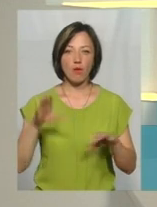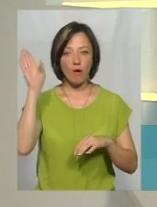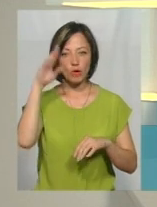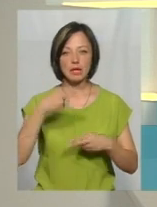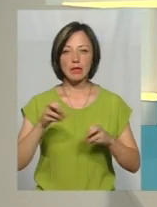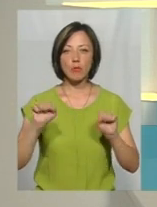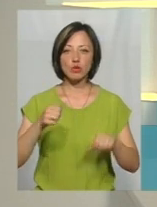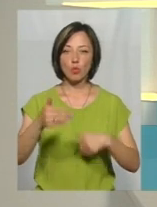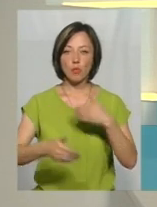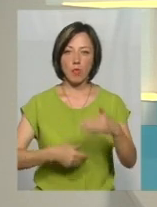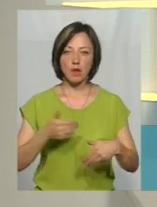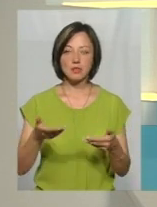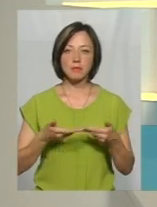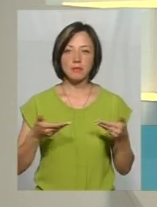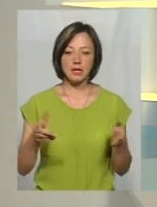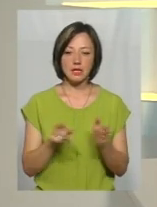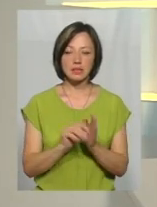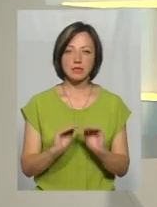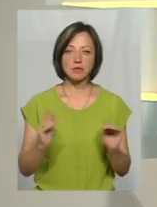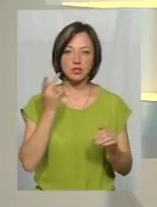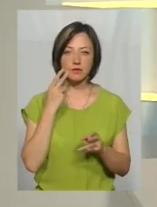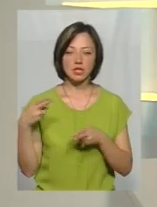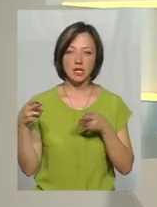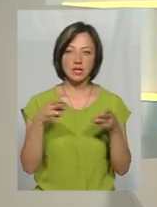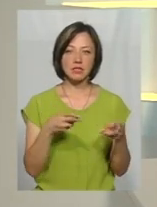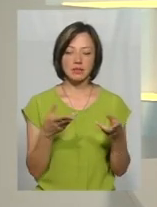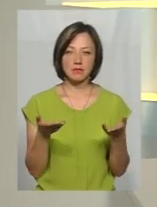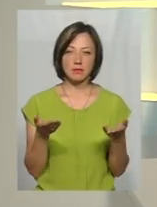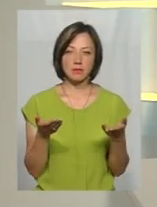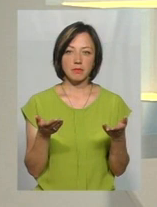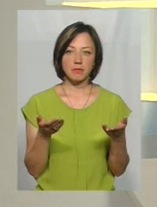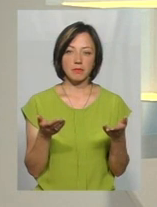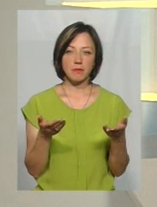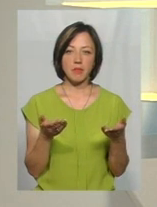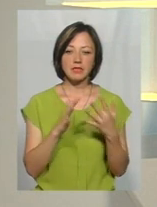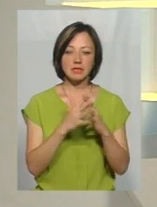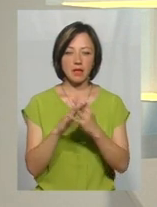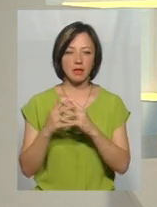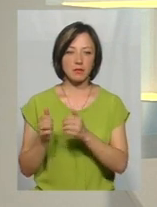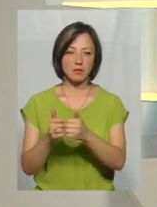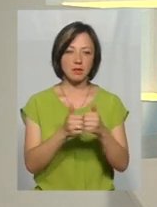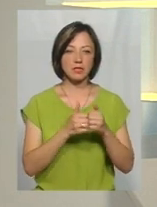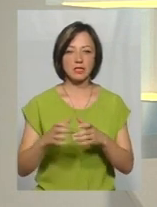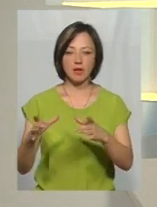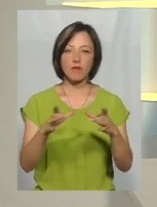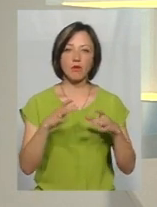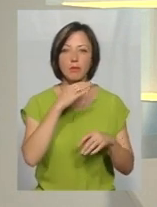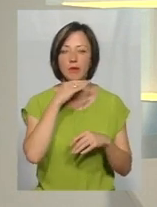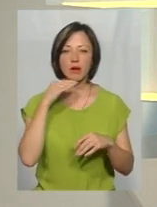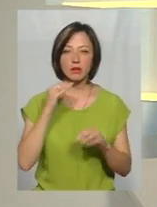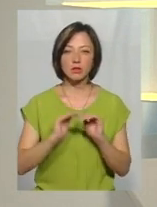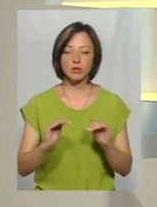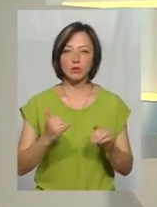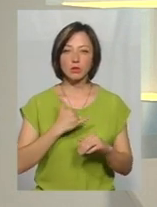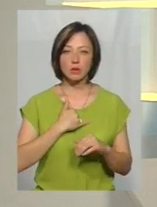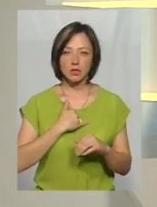б покупатися. І ми з вісьми завжди їздимо десь з лижні села, де є ставочки. Багато дітей в